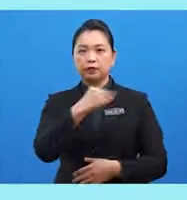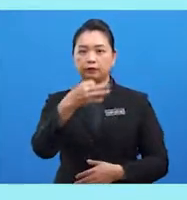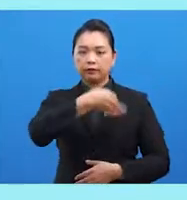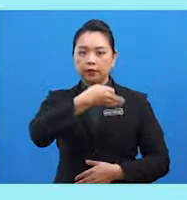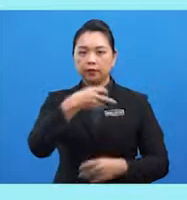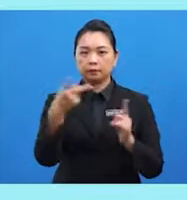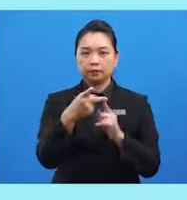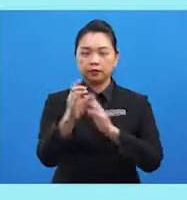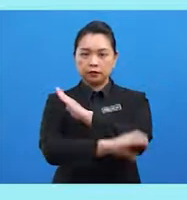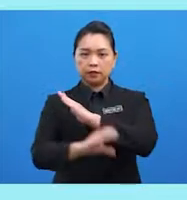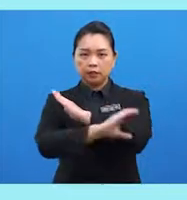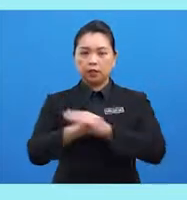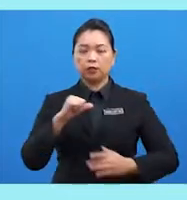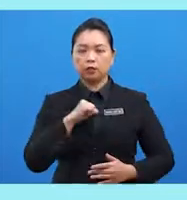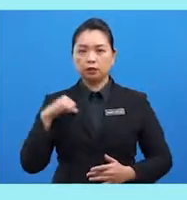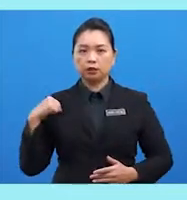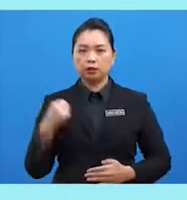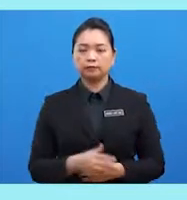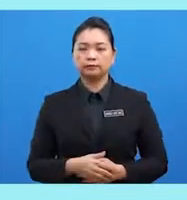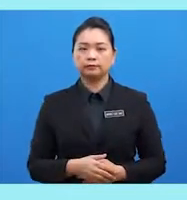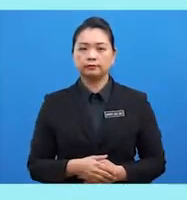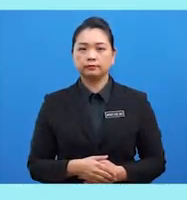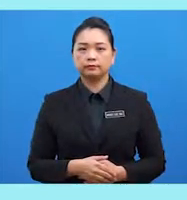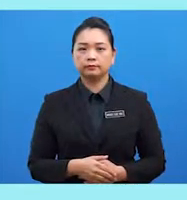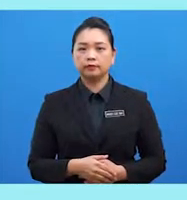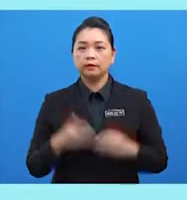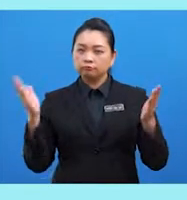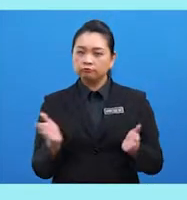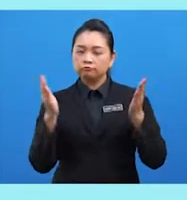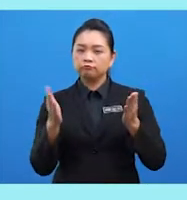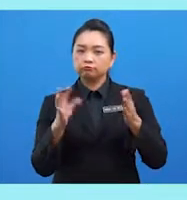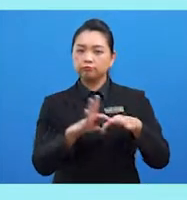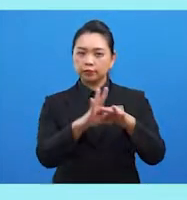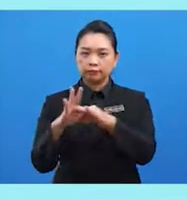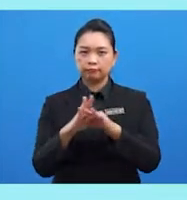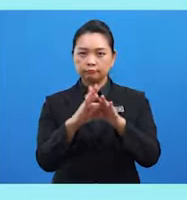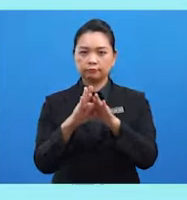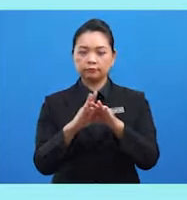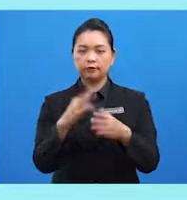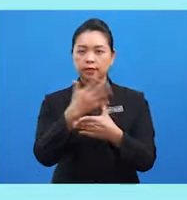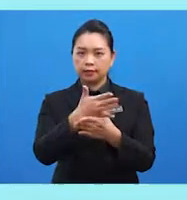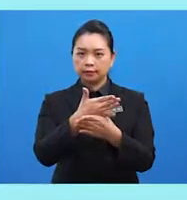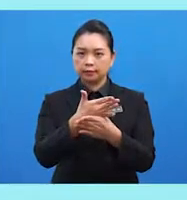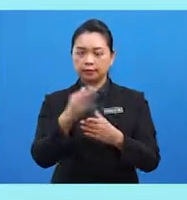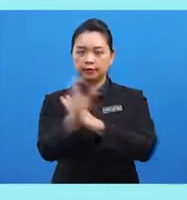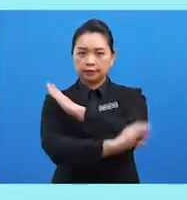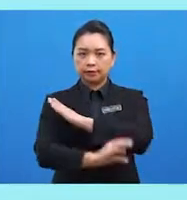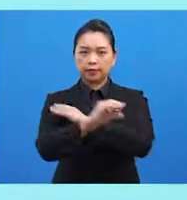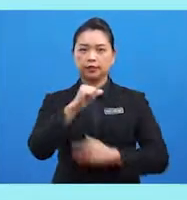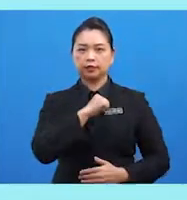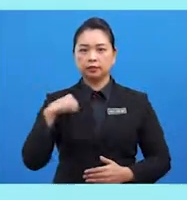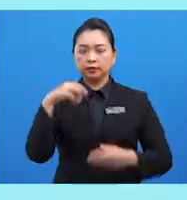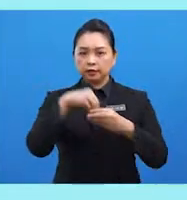faedah kepada negara-negara anggota. Menggalakkan kerjasama antara negara anggota